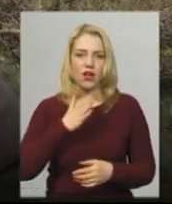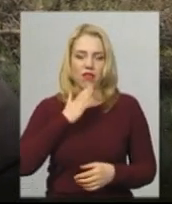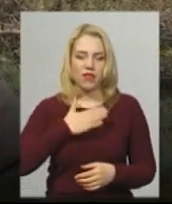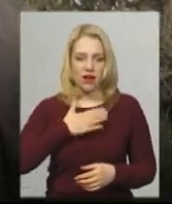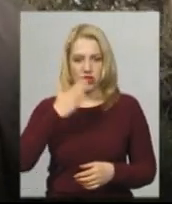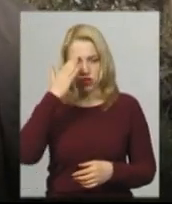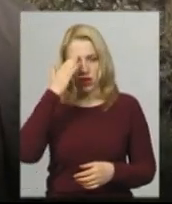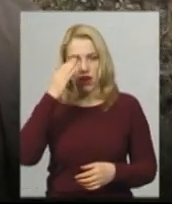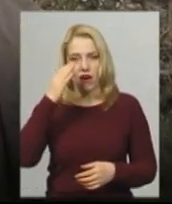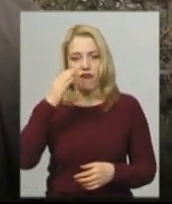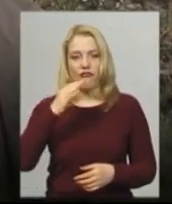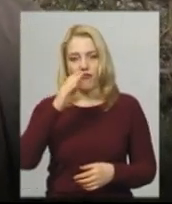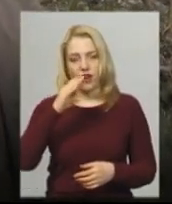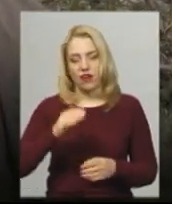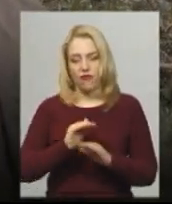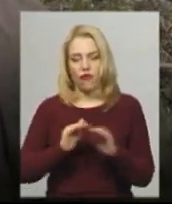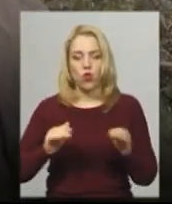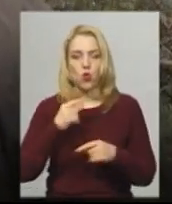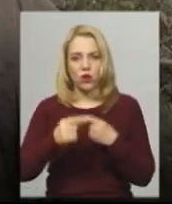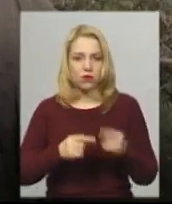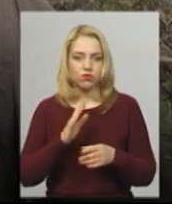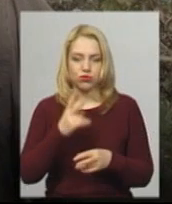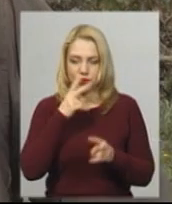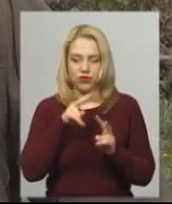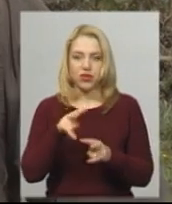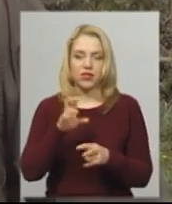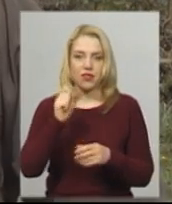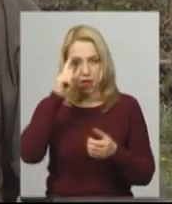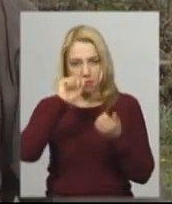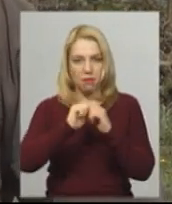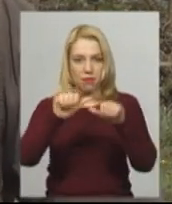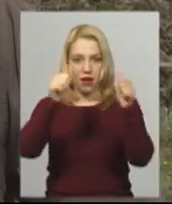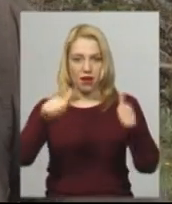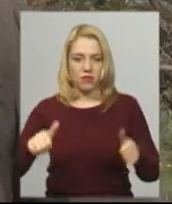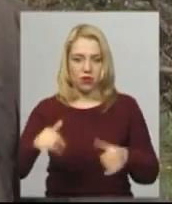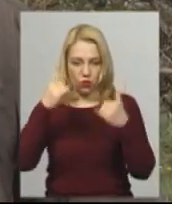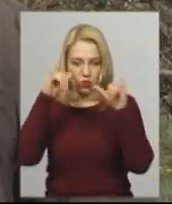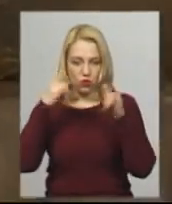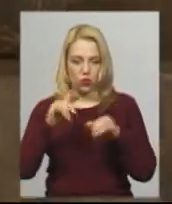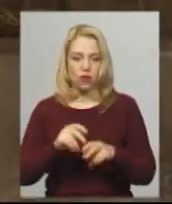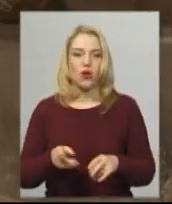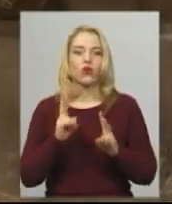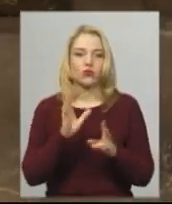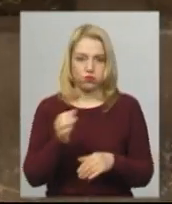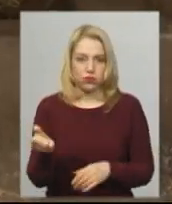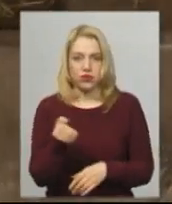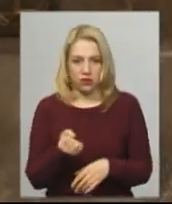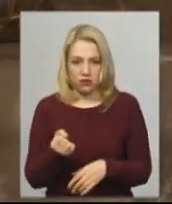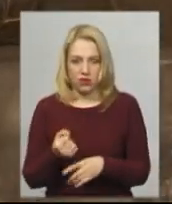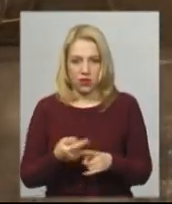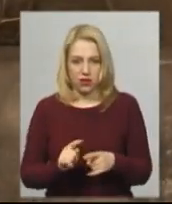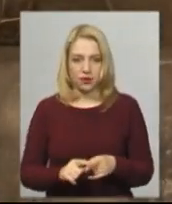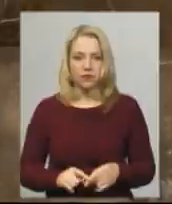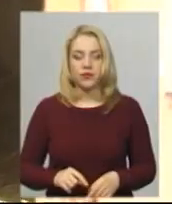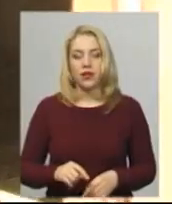'ятник від корови, а хто буде тримати? Последні сили в жилі витягуєш, а толку нема ніякого. Рива корова Зоряна, житель